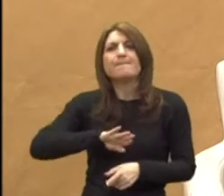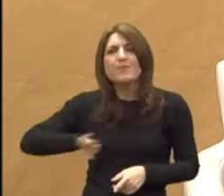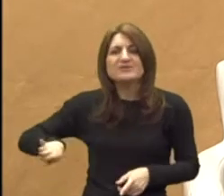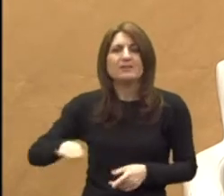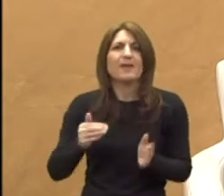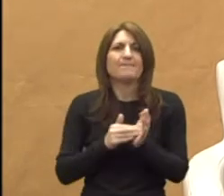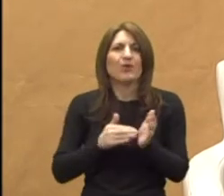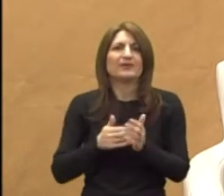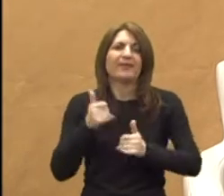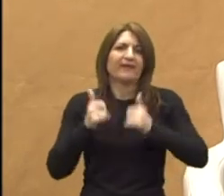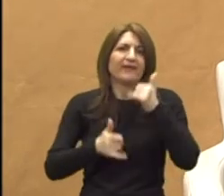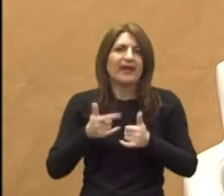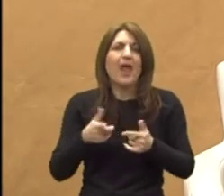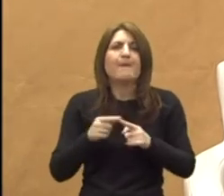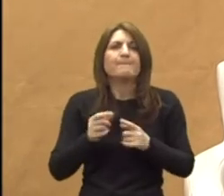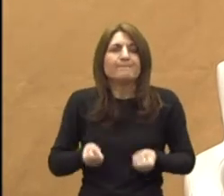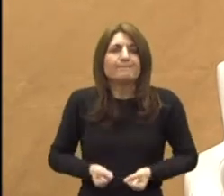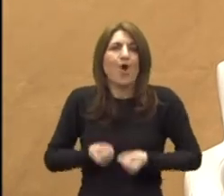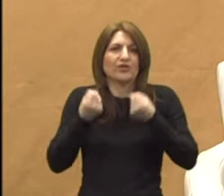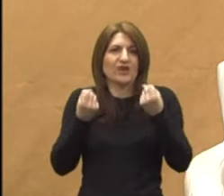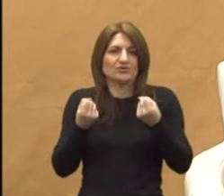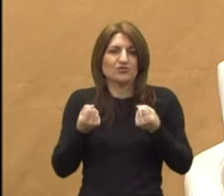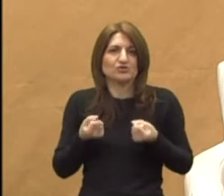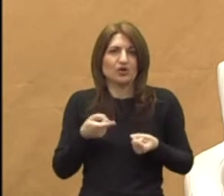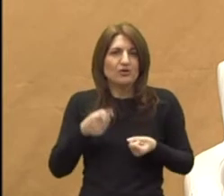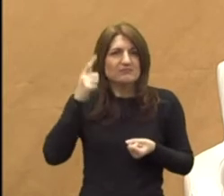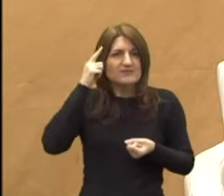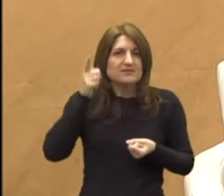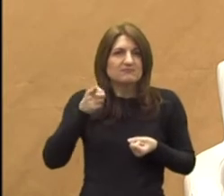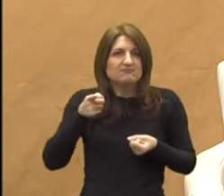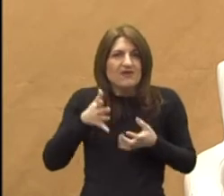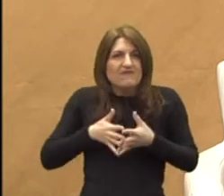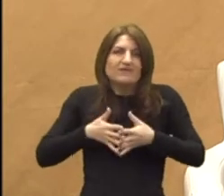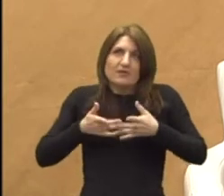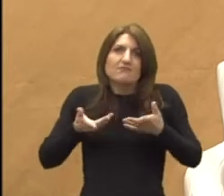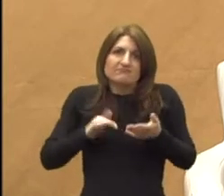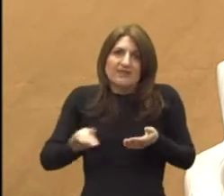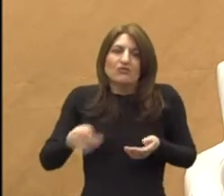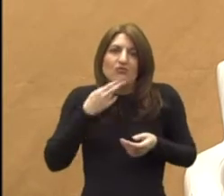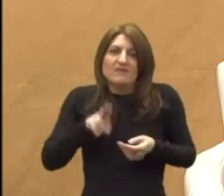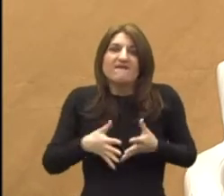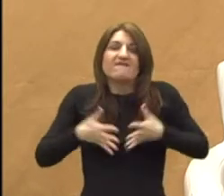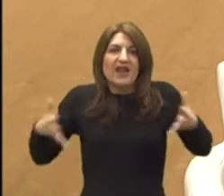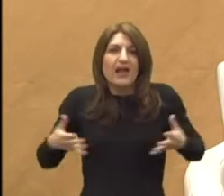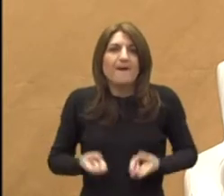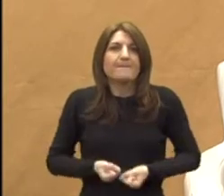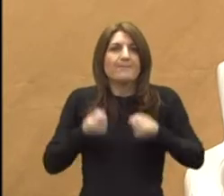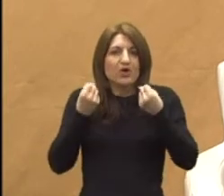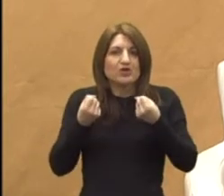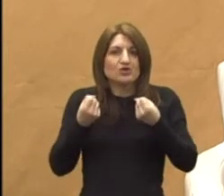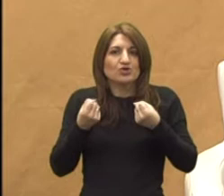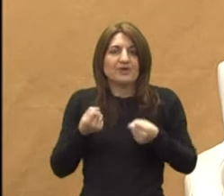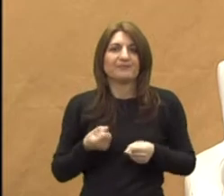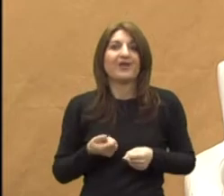teškoćama. Tu mislimo na nešto veće teškoće. I eto, nismo baš... A tek